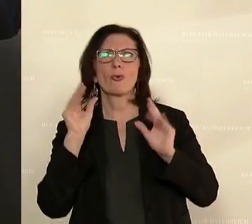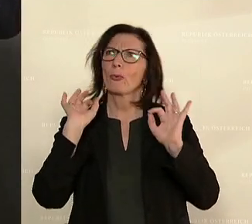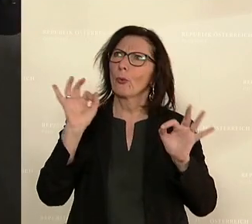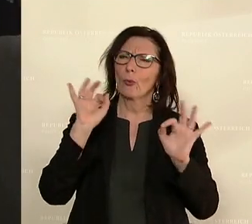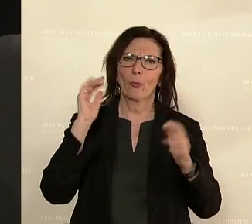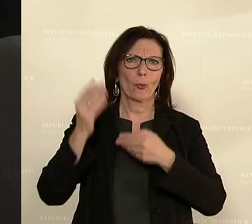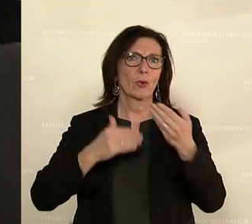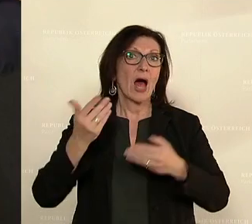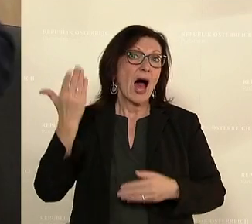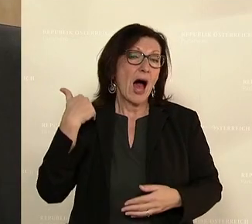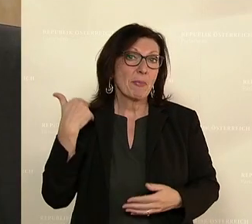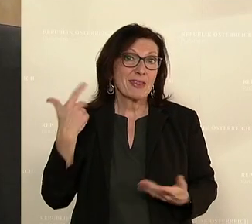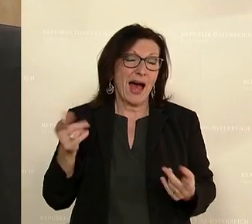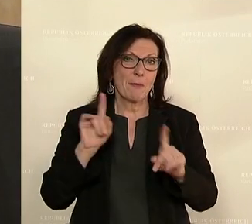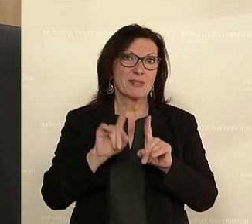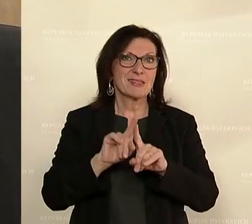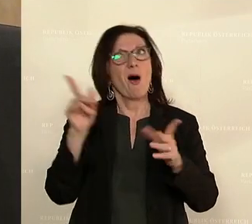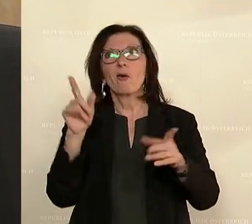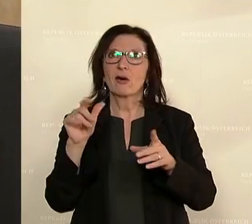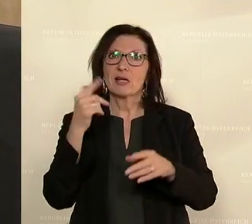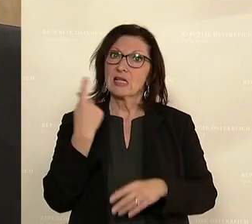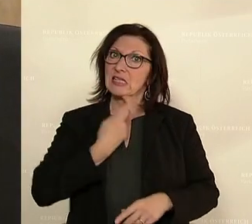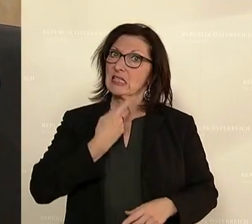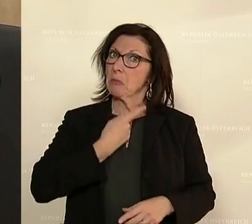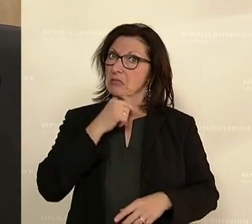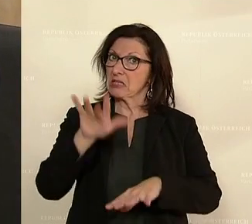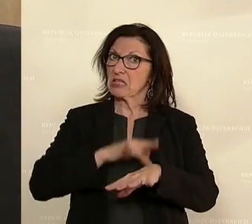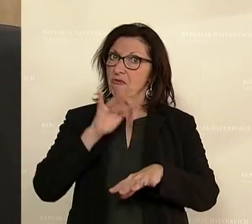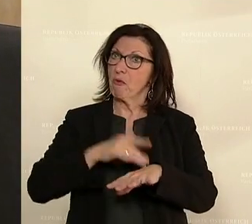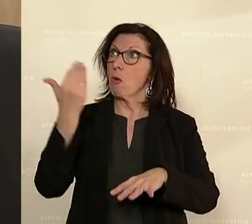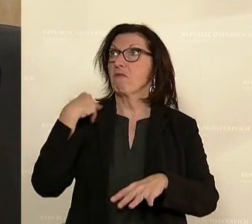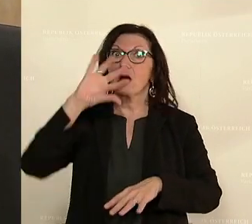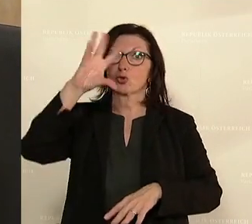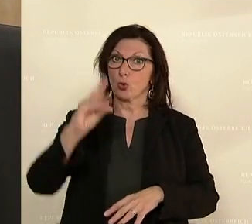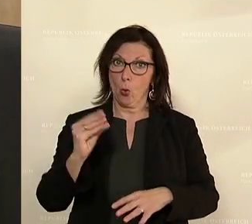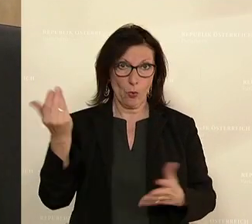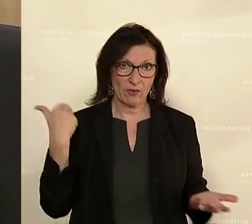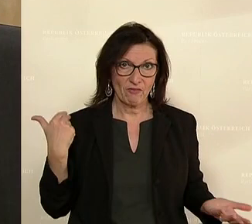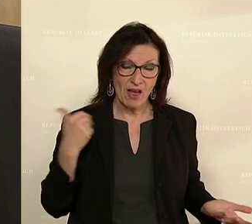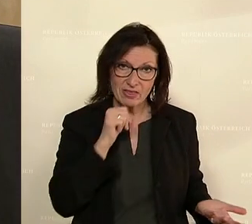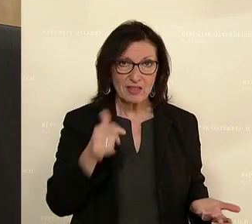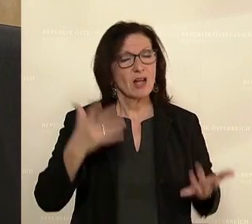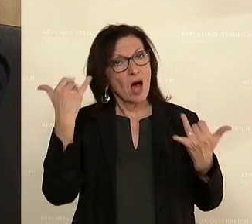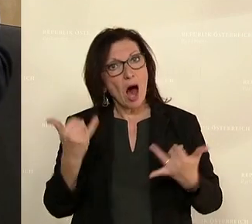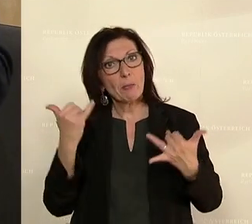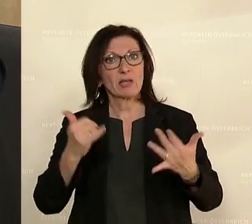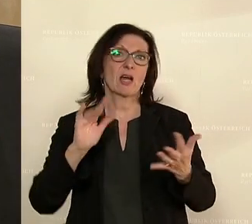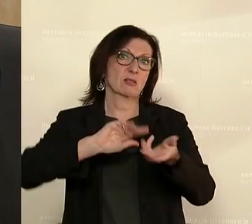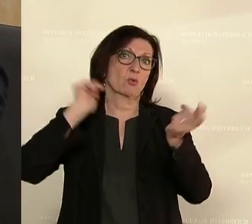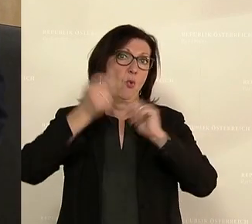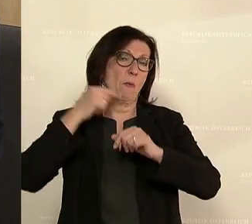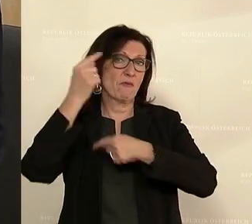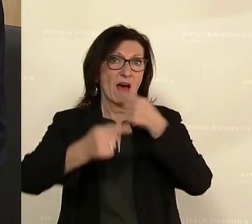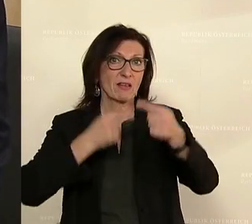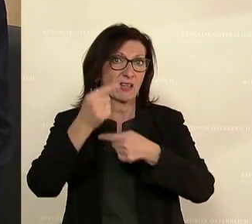wobei wir ja damals auch nicht das Heil empfunden haben. Aber das ist nicht möglich. The world has moved on and so must we, zu einem